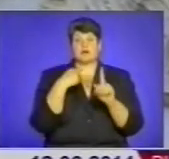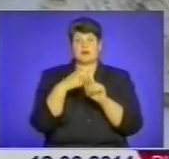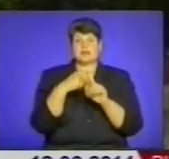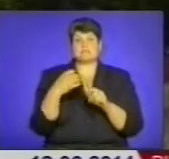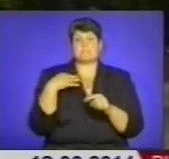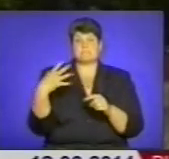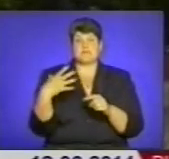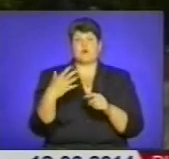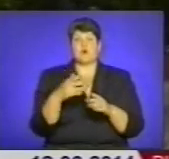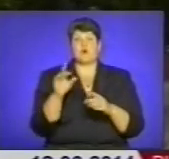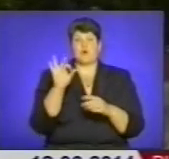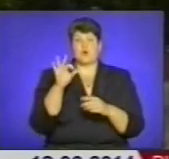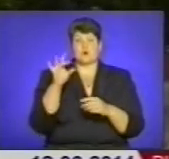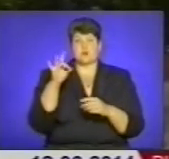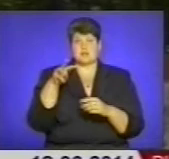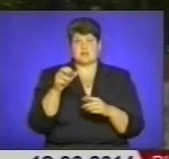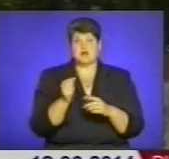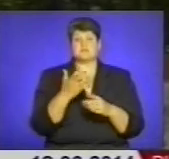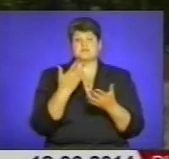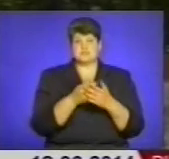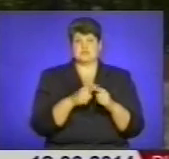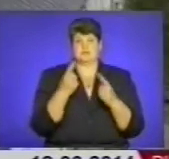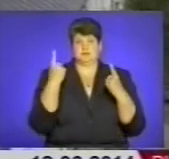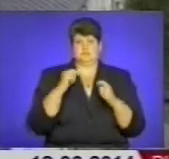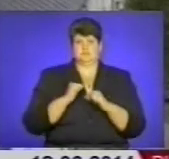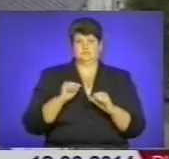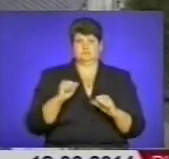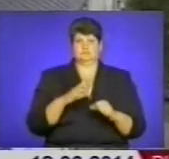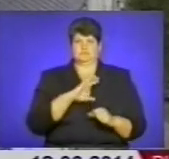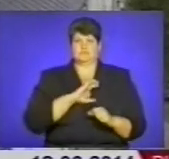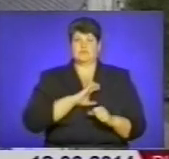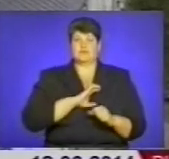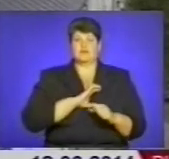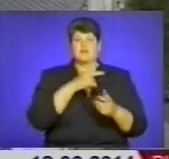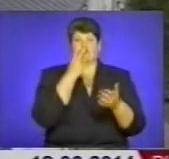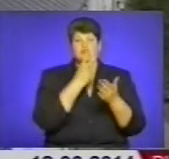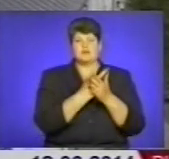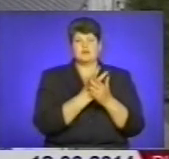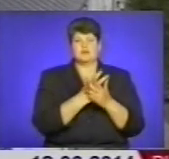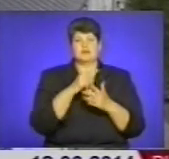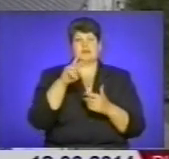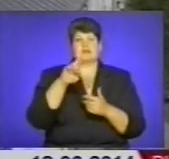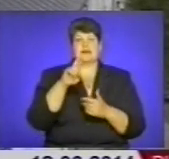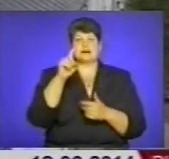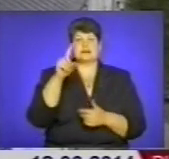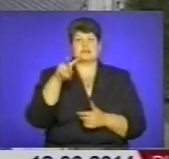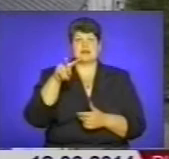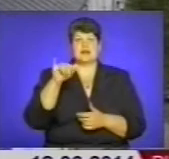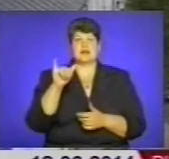найвища нагорода за мужність. Пам'ятку архітектуру національного значення добре видно з найвищої точки Язловецького замку.